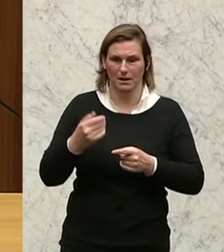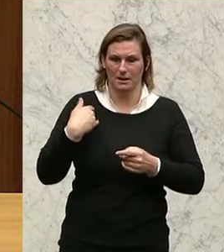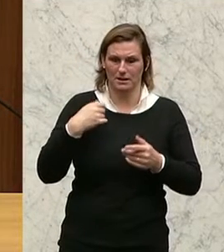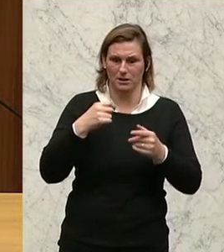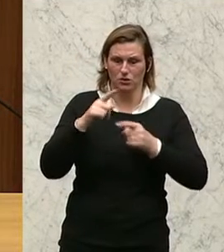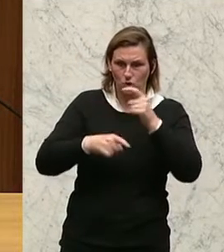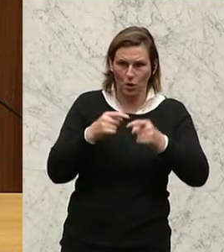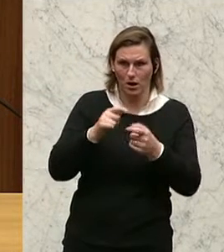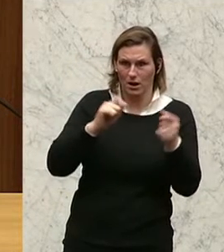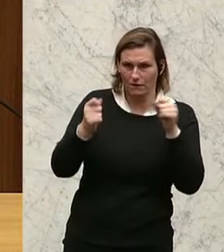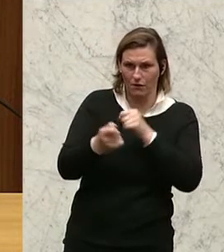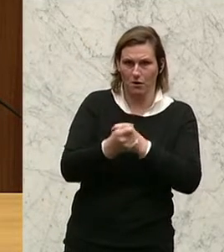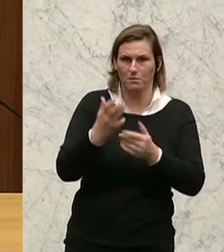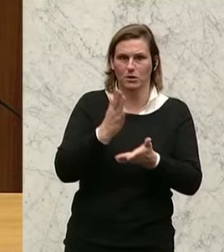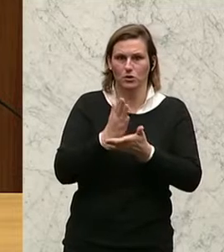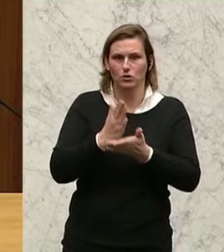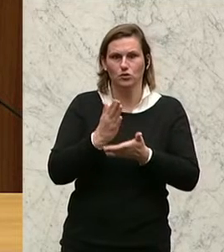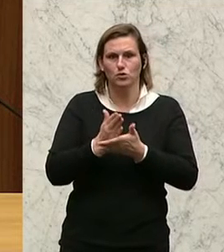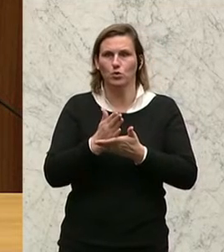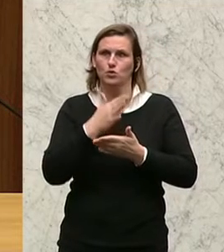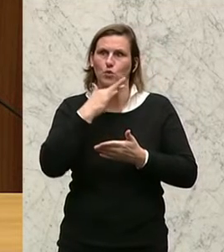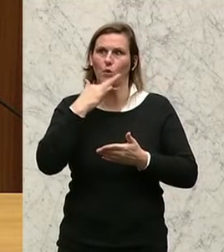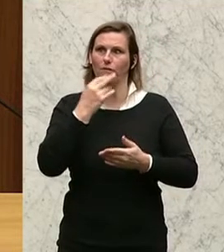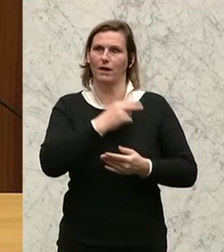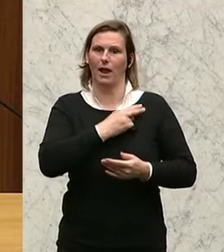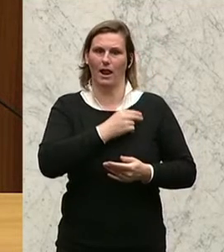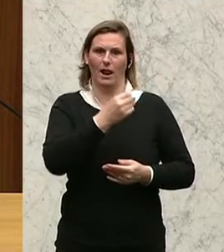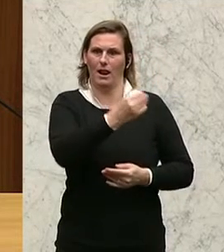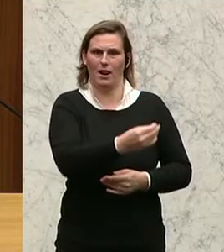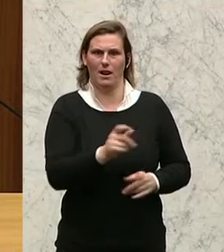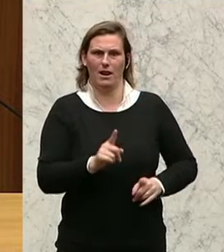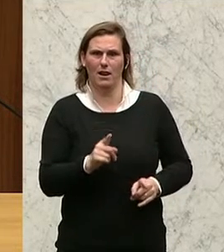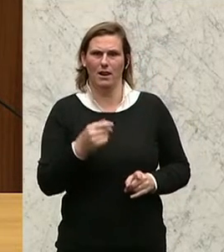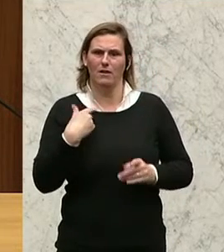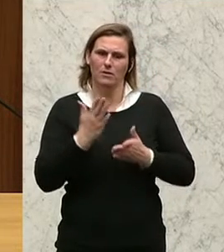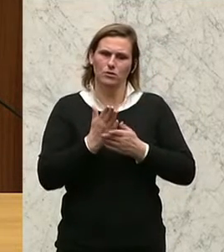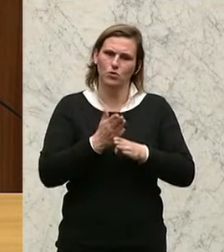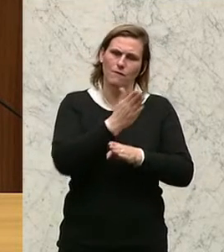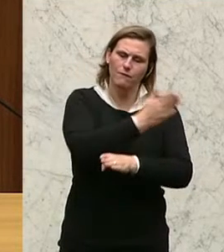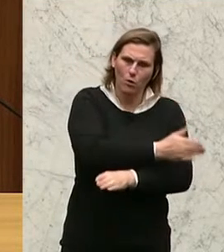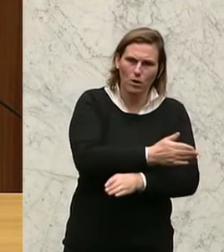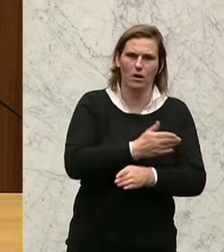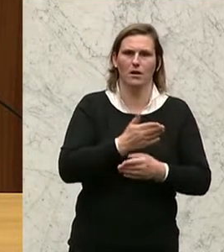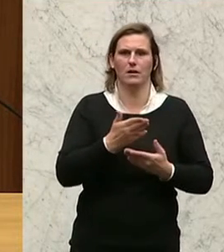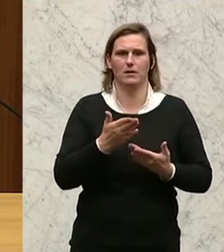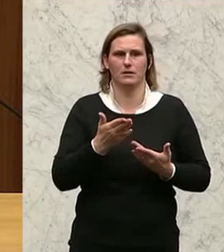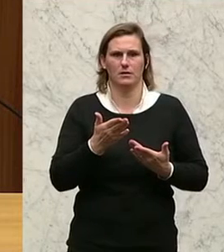Steuerreform ohnehin übermäßig profitiert. Nein, Sie haben vorher bereits zwei